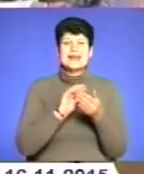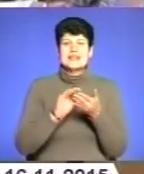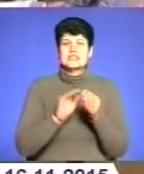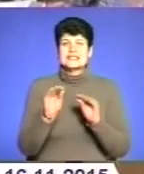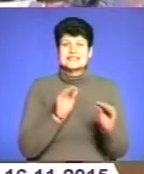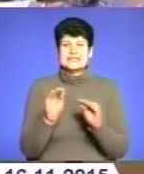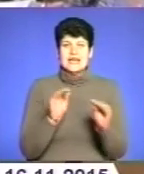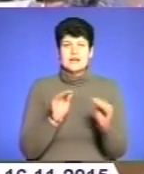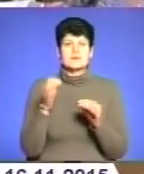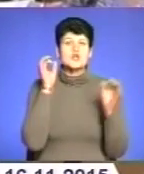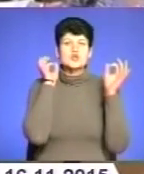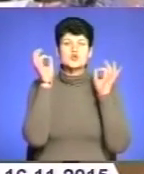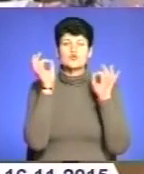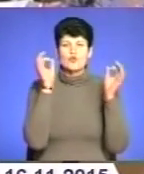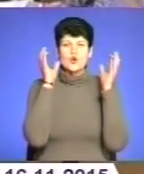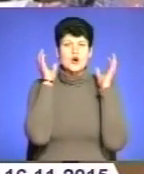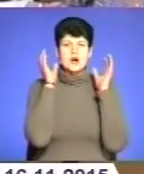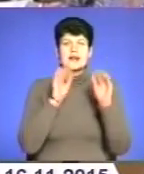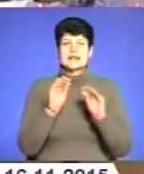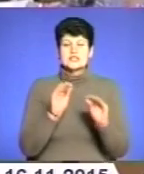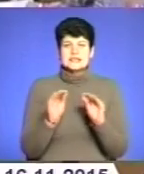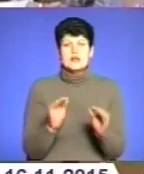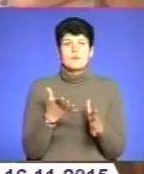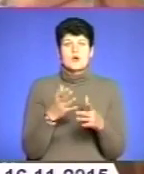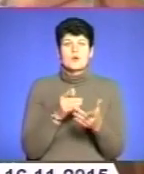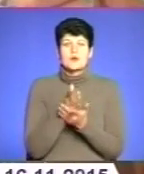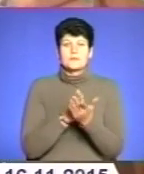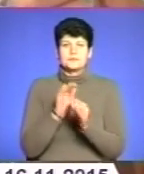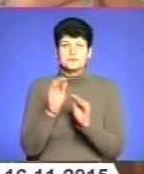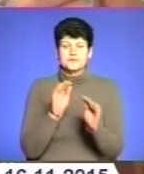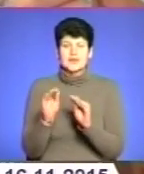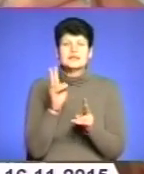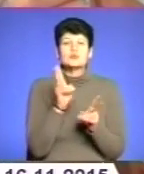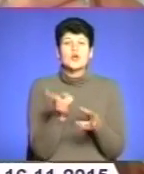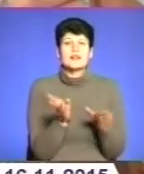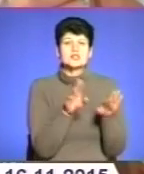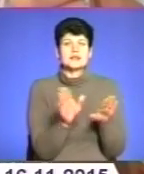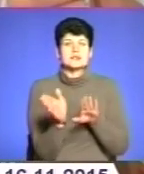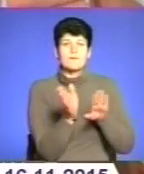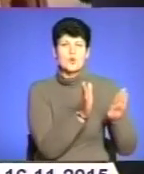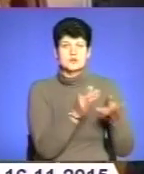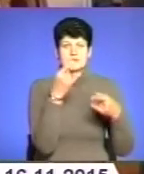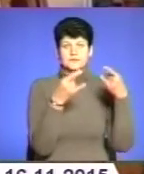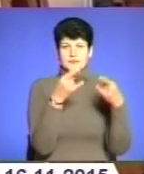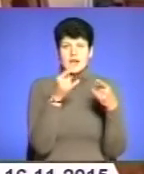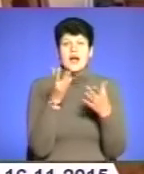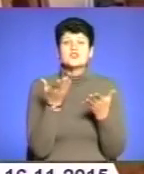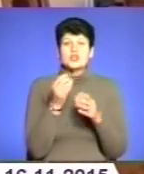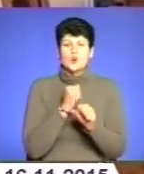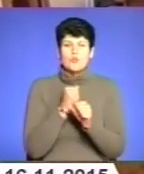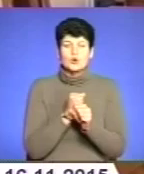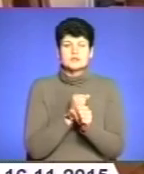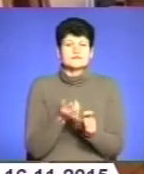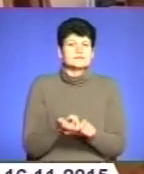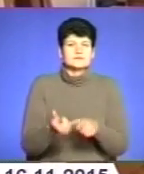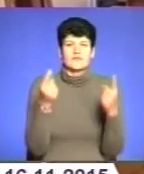звукорежисерам, операторам та фахівцям з монтажу. Тим, хто залишається поза кадром, але чия робота неоціненна у